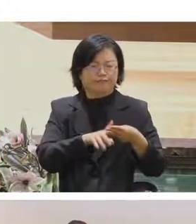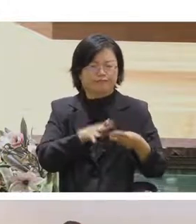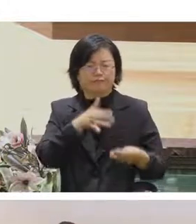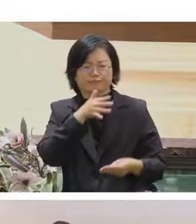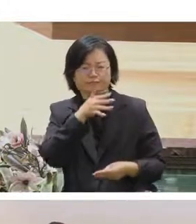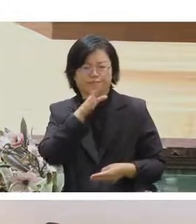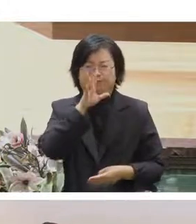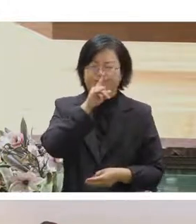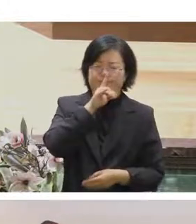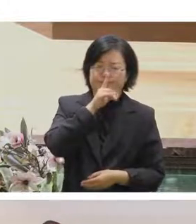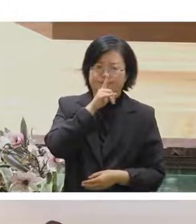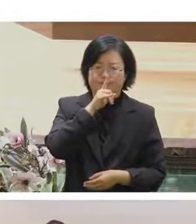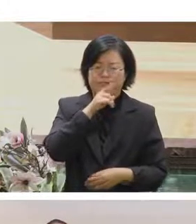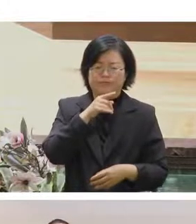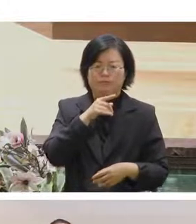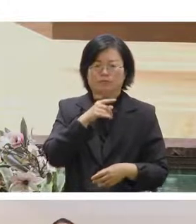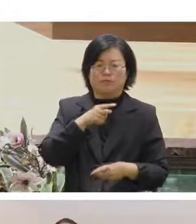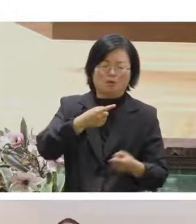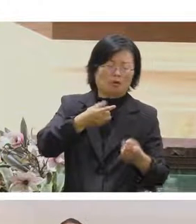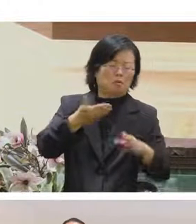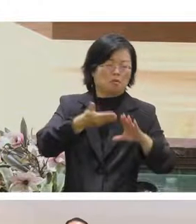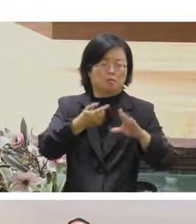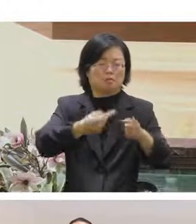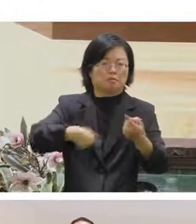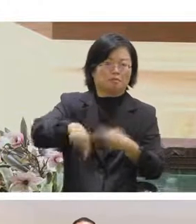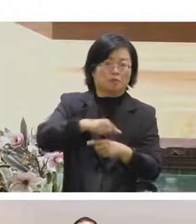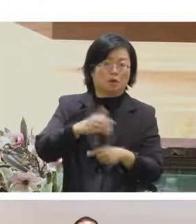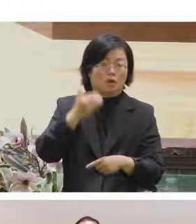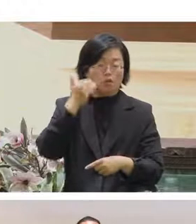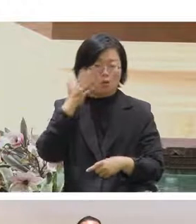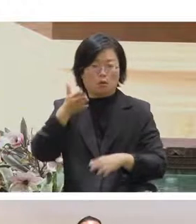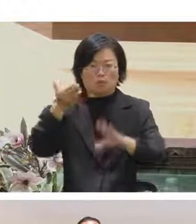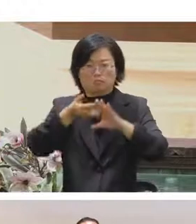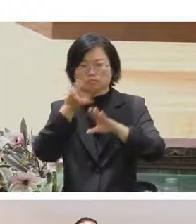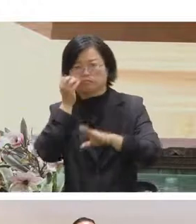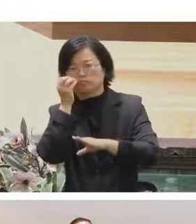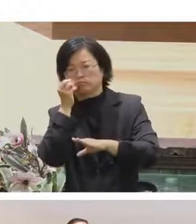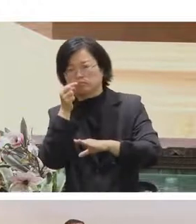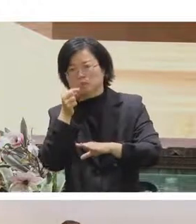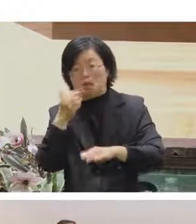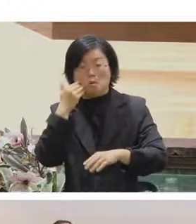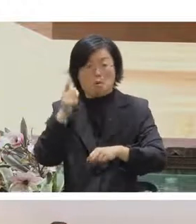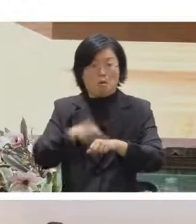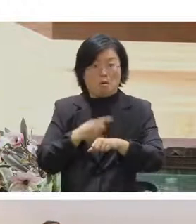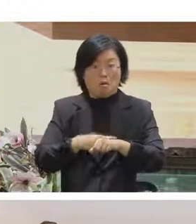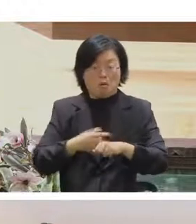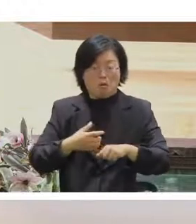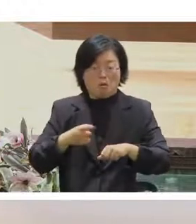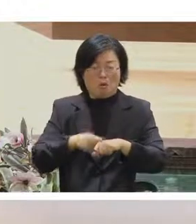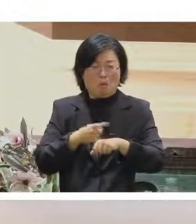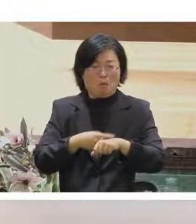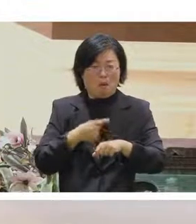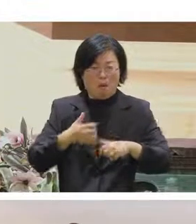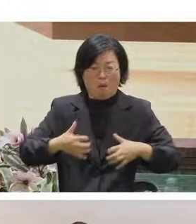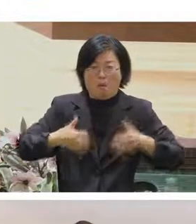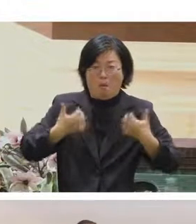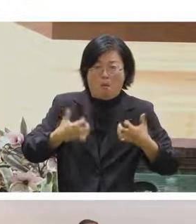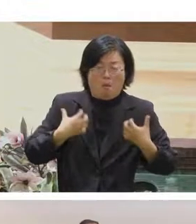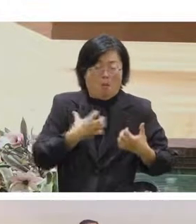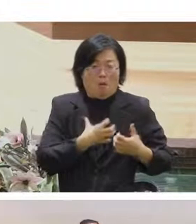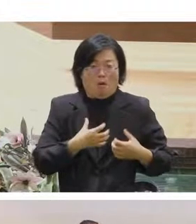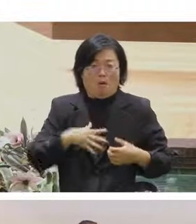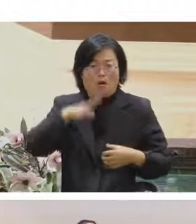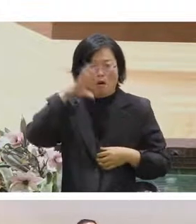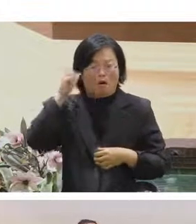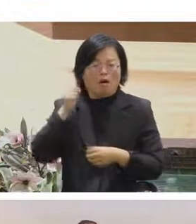得如何專長然後有時候會有很激動的觀眾在台下發了言然後主持人就會欸我再重述一遍你的